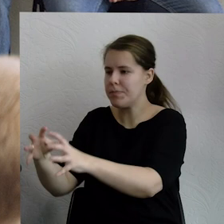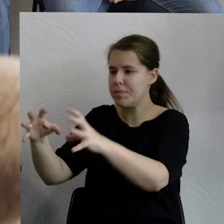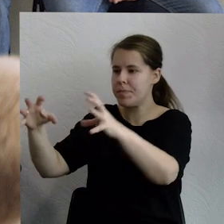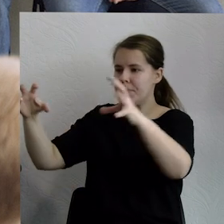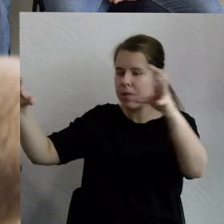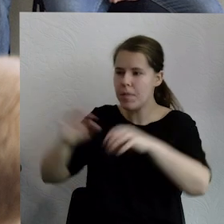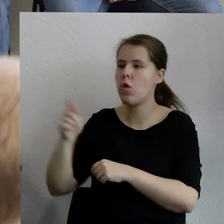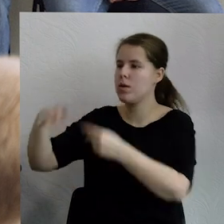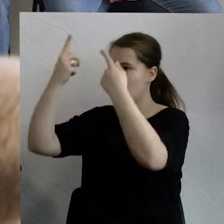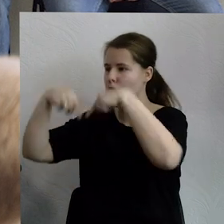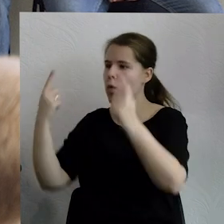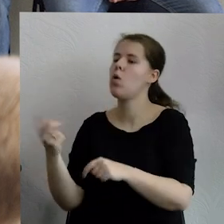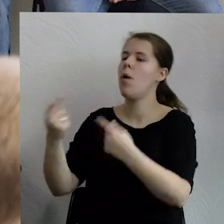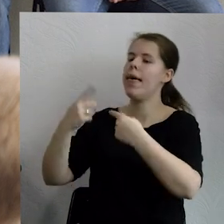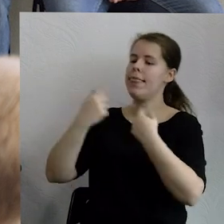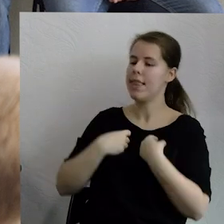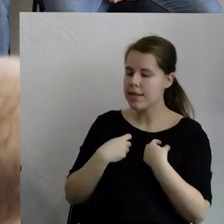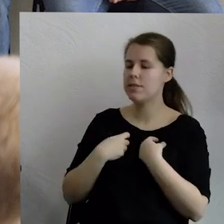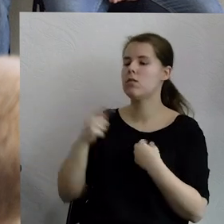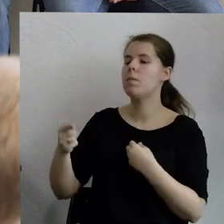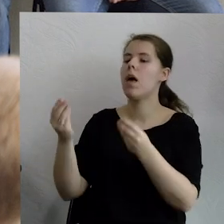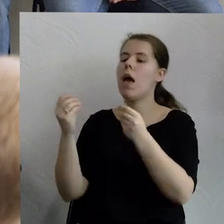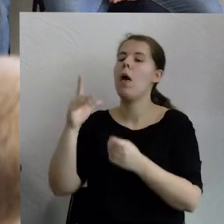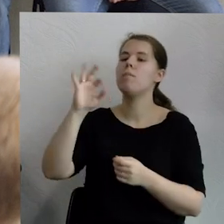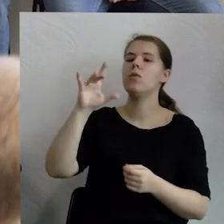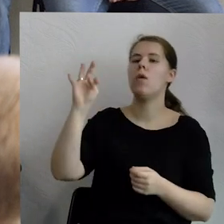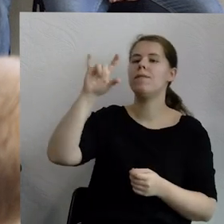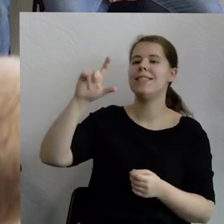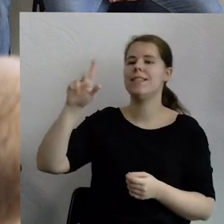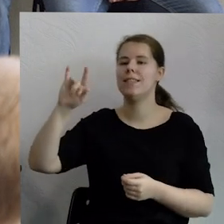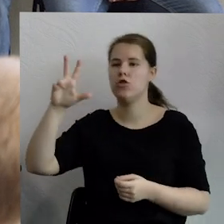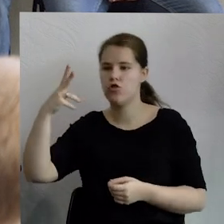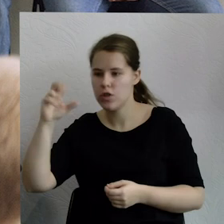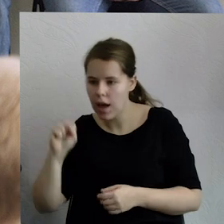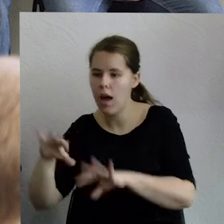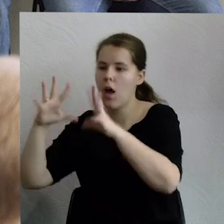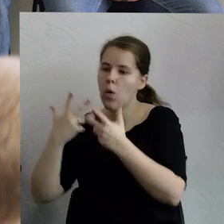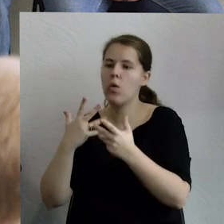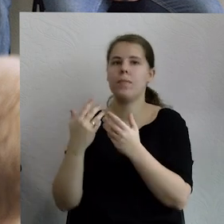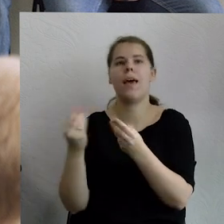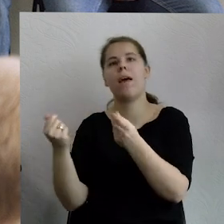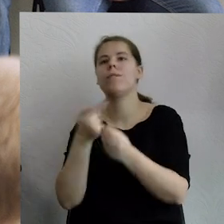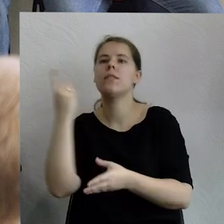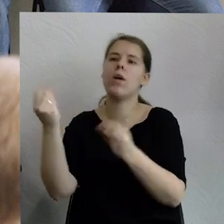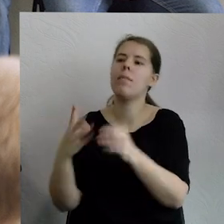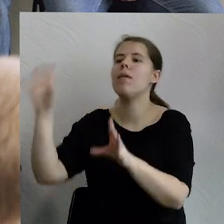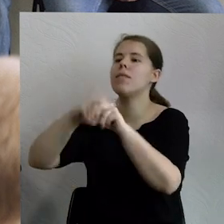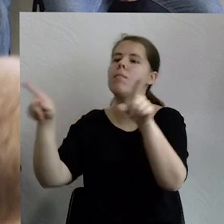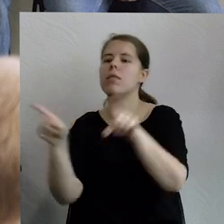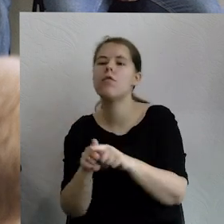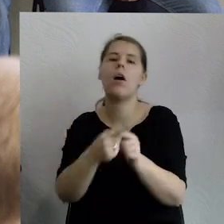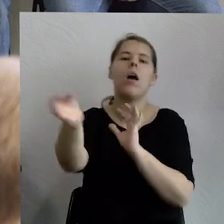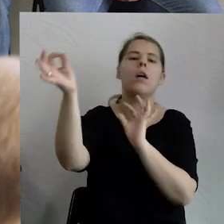ekonomię biofizyczną, uwzględniającą właśnie materialność świata, takie czynienia jak entropia, jak właśnie skończoność